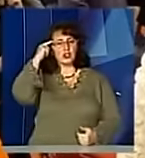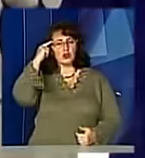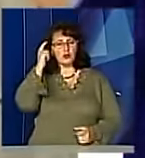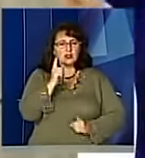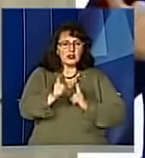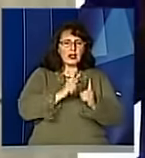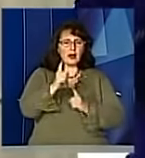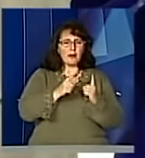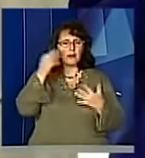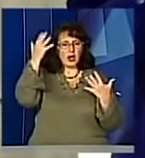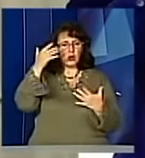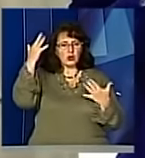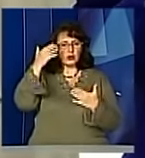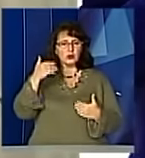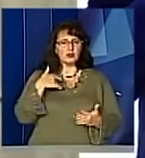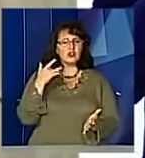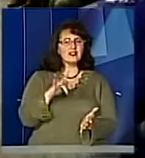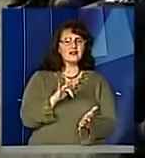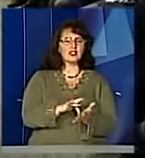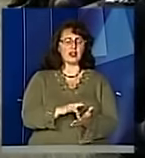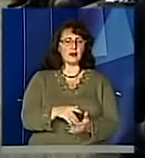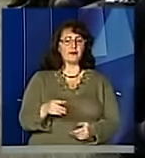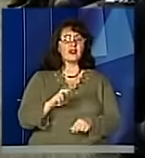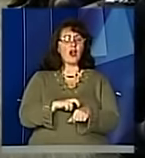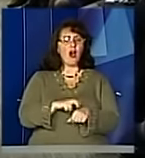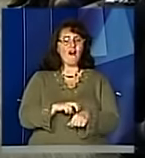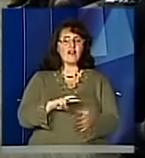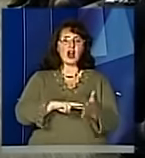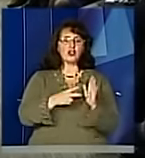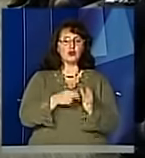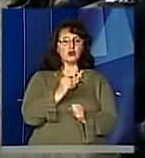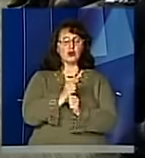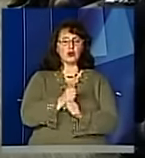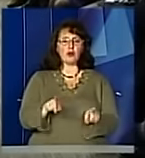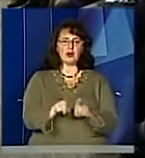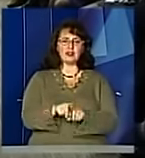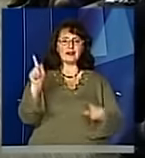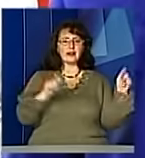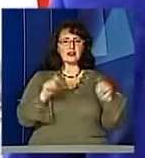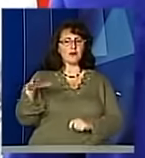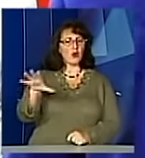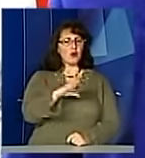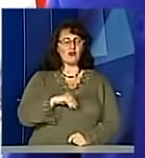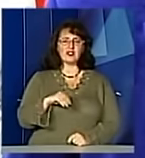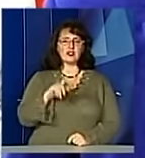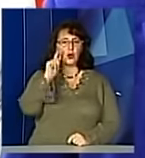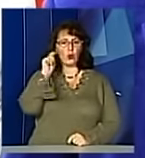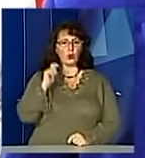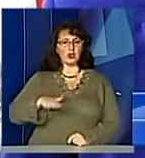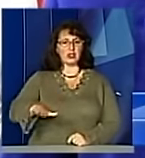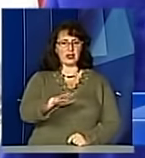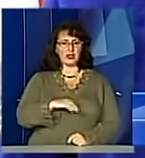цінності. Надалі Ростислав Аліхновський та його команда планують робити подібні семінари по всій Україні. Ми будемо десь на